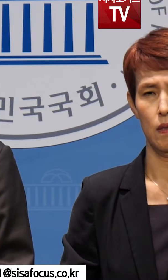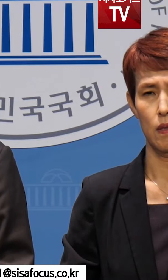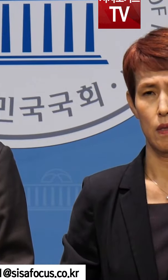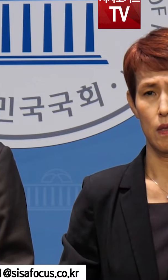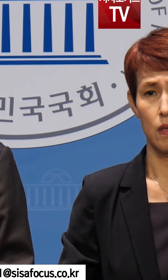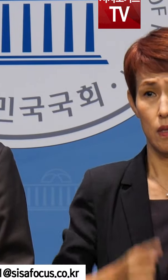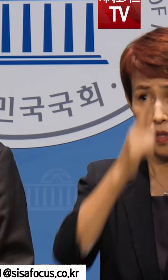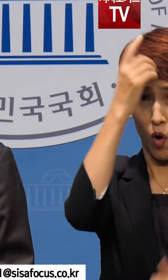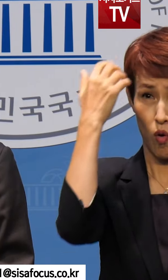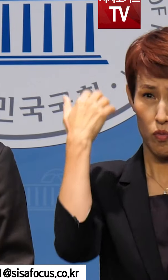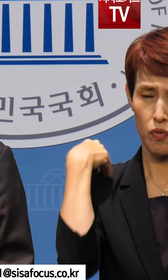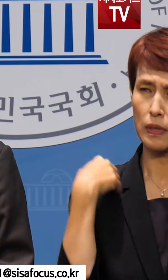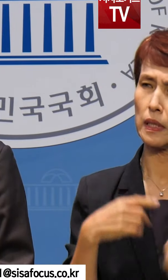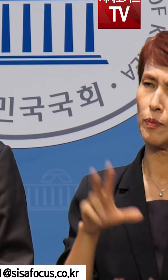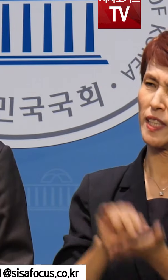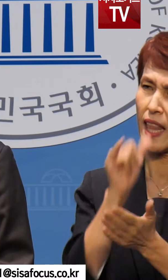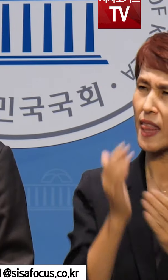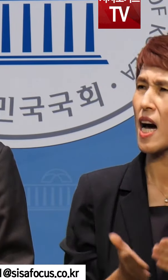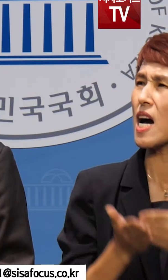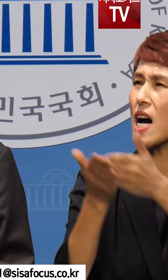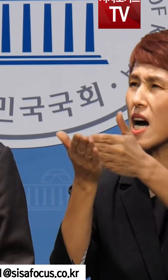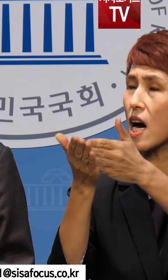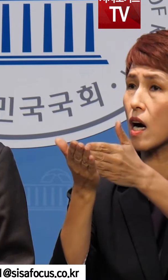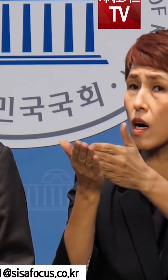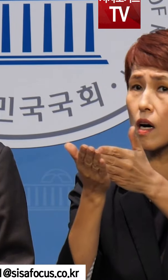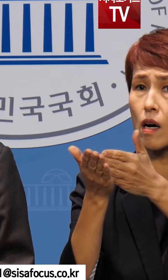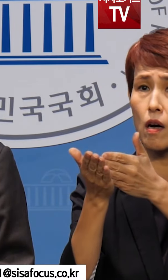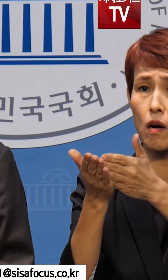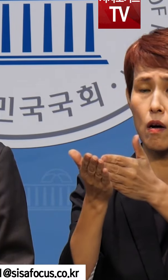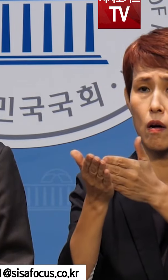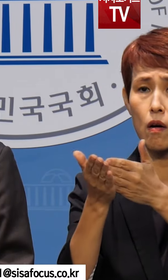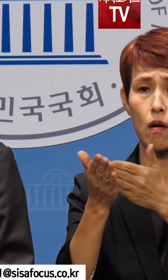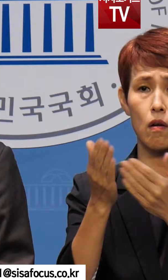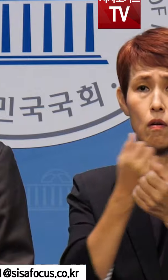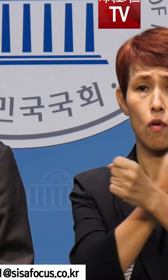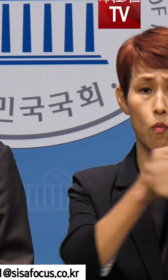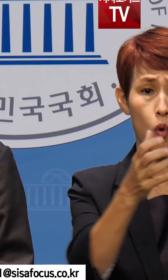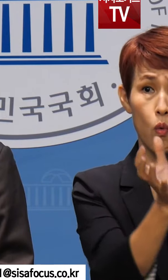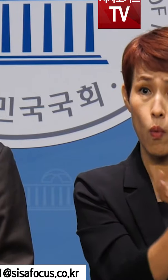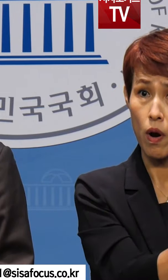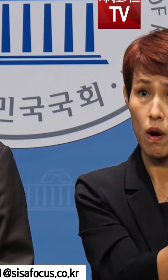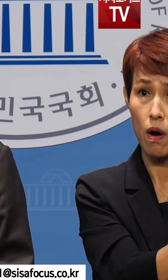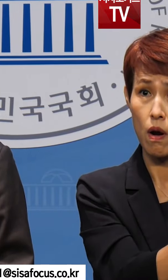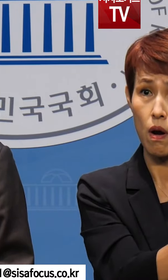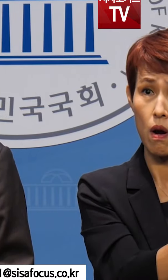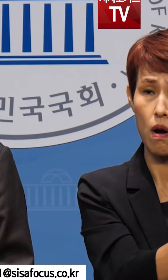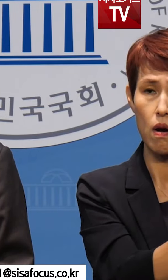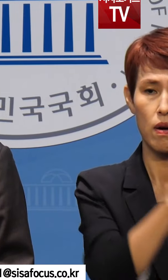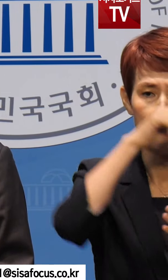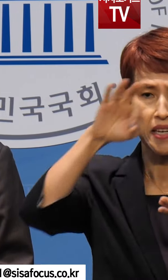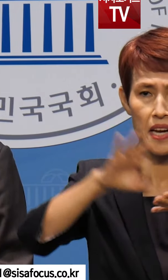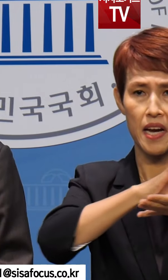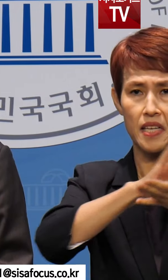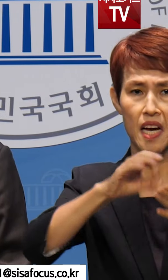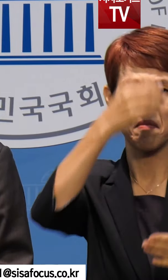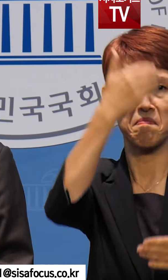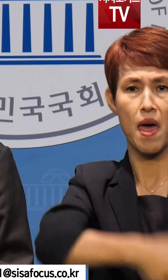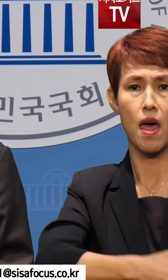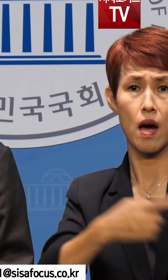정부에 쓴소리한다고 유일한 독립관련 공법단체인 광복회를 예산으로